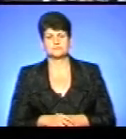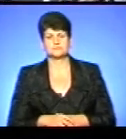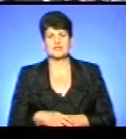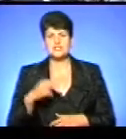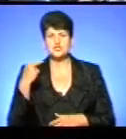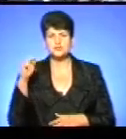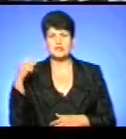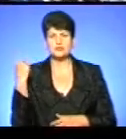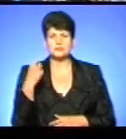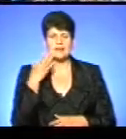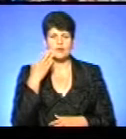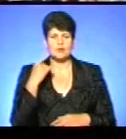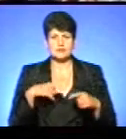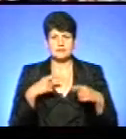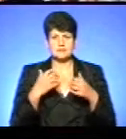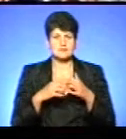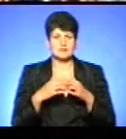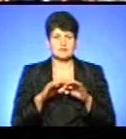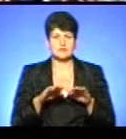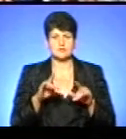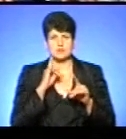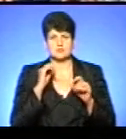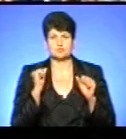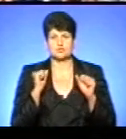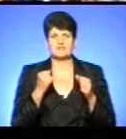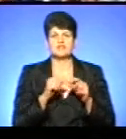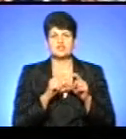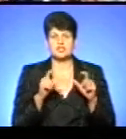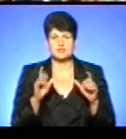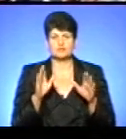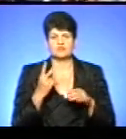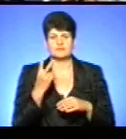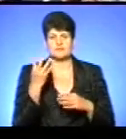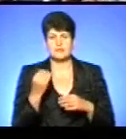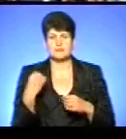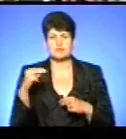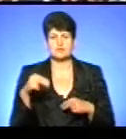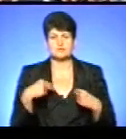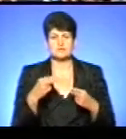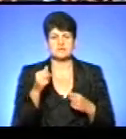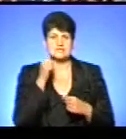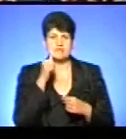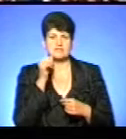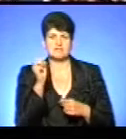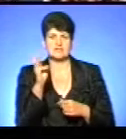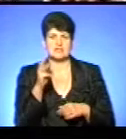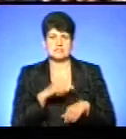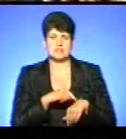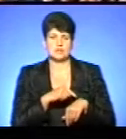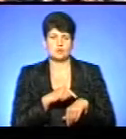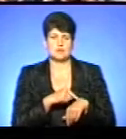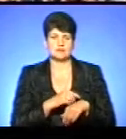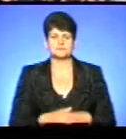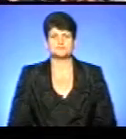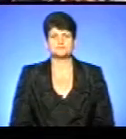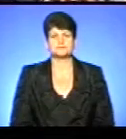Чемпіонат області з легкої атлетки серед дитя швінацьких спортивних шкіл триватиме два дні. Переможців нагородять завтра о 13-й годині. Богдан Боденчук,